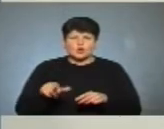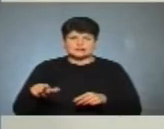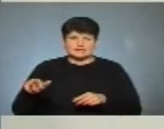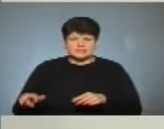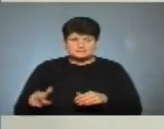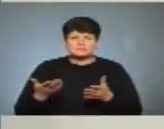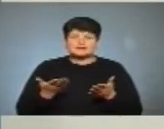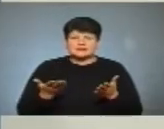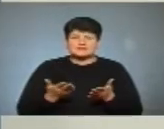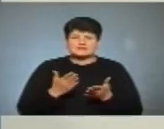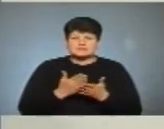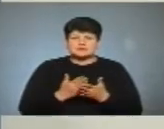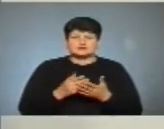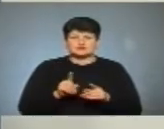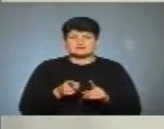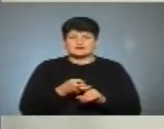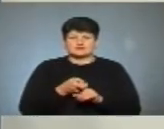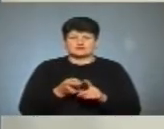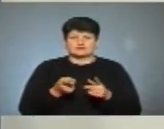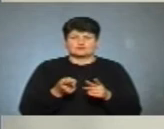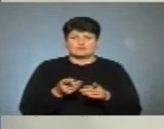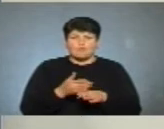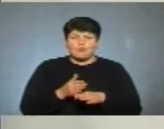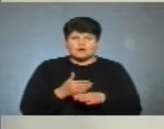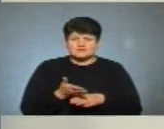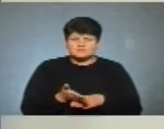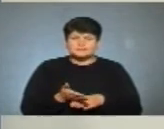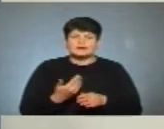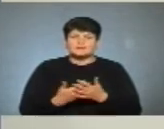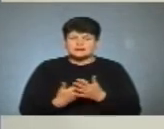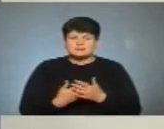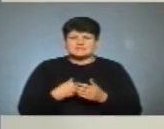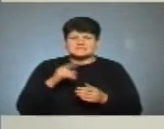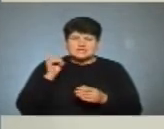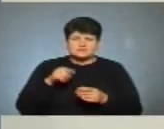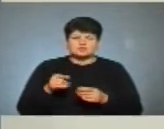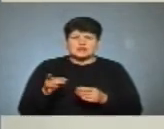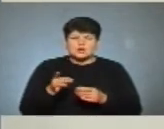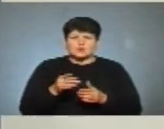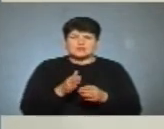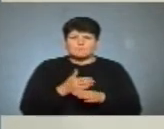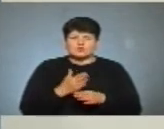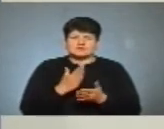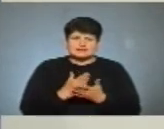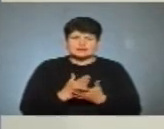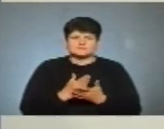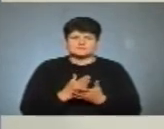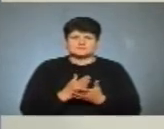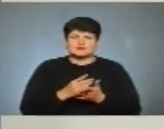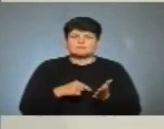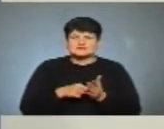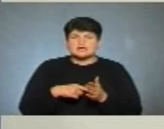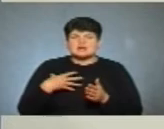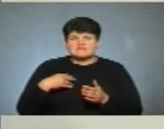що стосується органу місцевострідування, тобто поділу. Відповідно, ми знаємо, що такий районний поділ є, зокрема, в таких містах, як